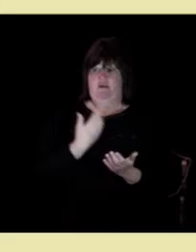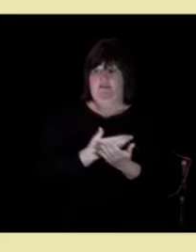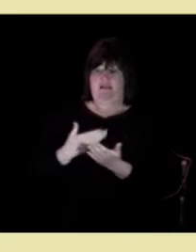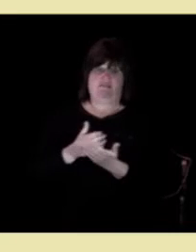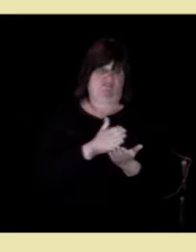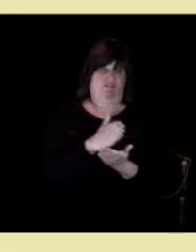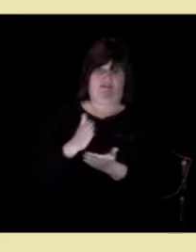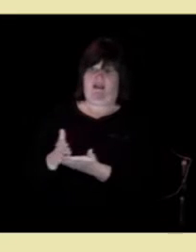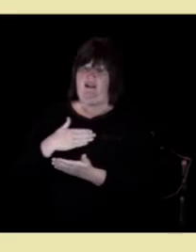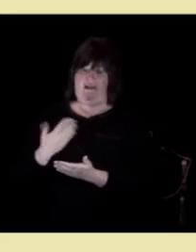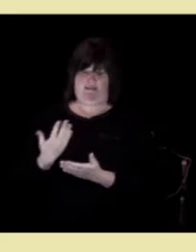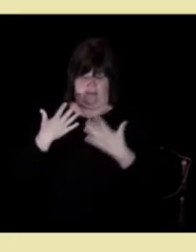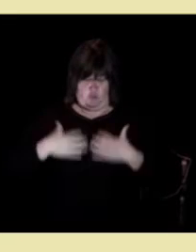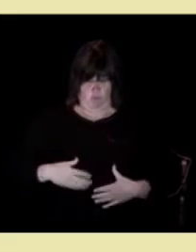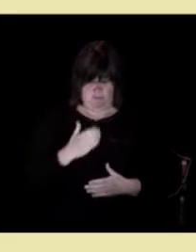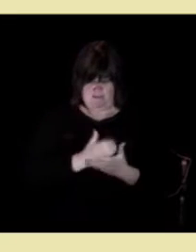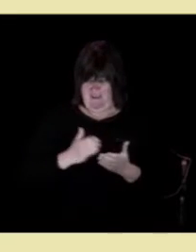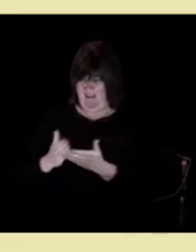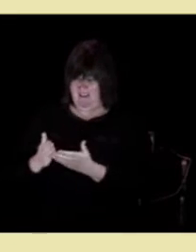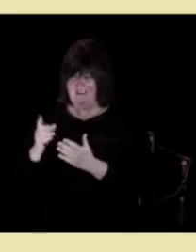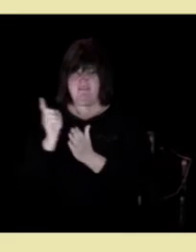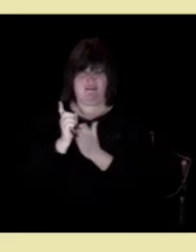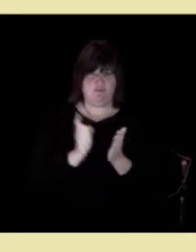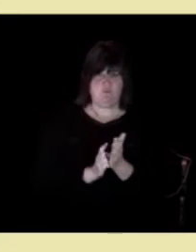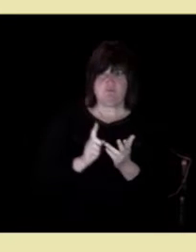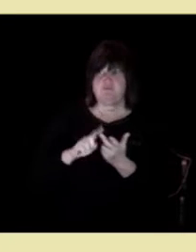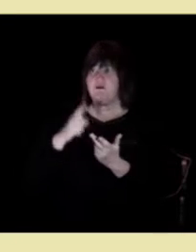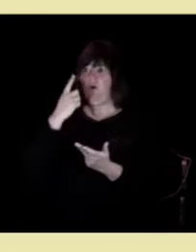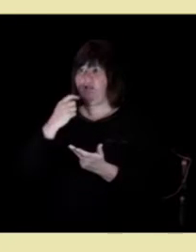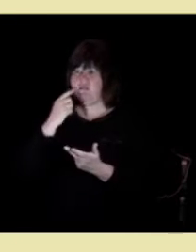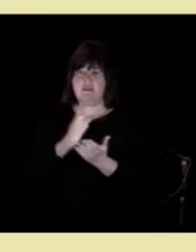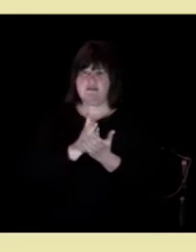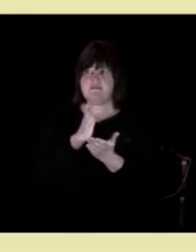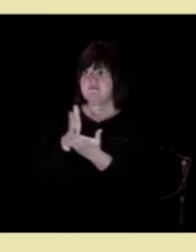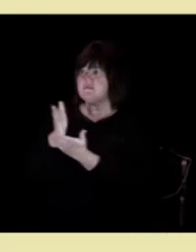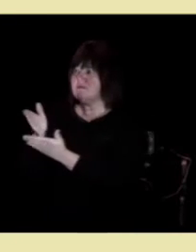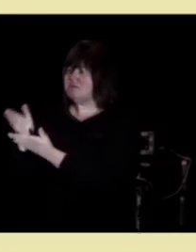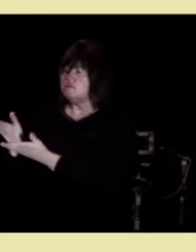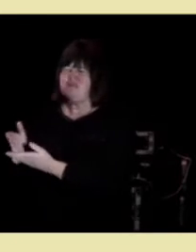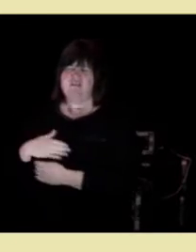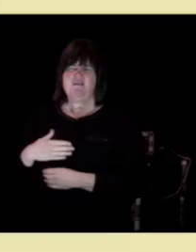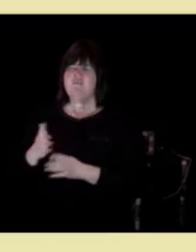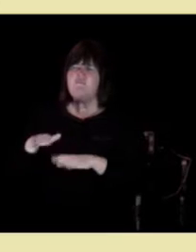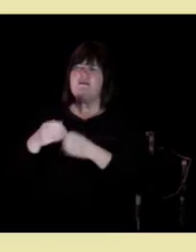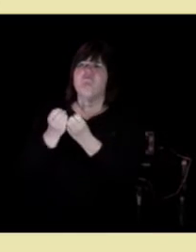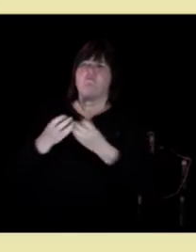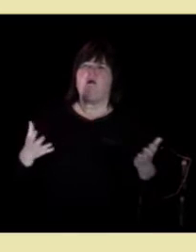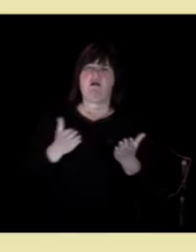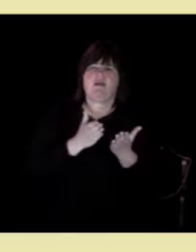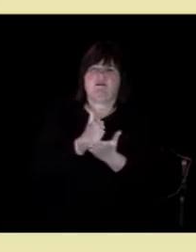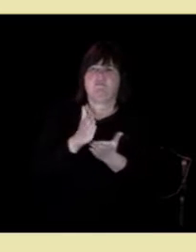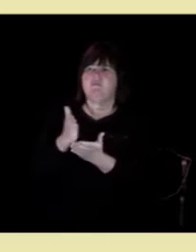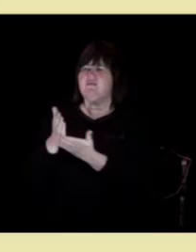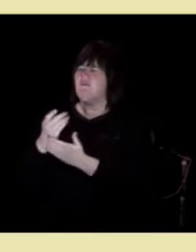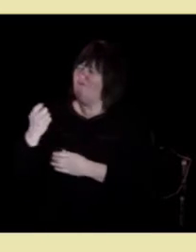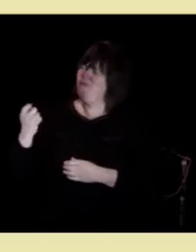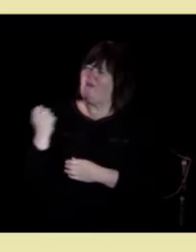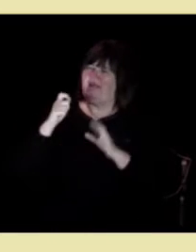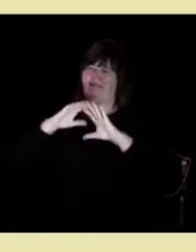ikke kroppsdeler og ikke alder. Det blir for mange biter, det blir for lite helhet.